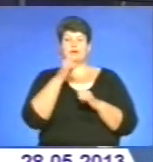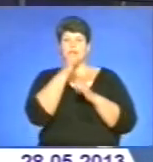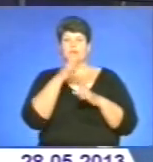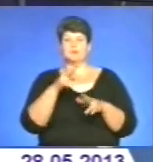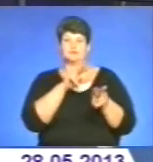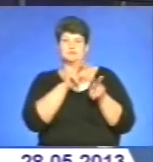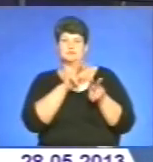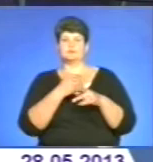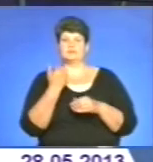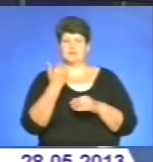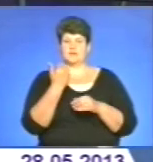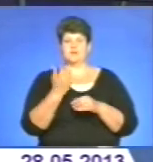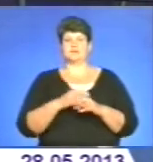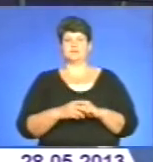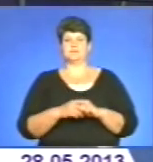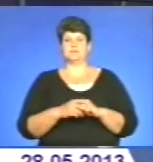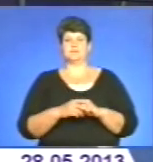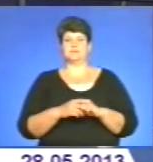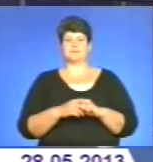насладитися красою пари птахів.